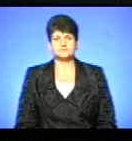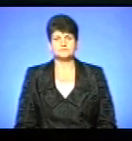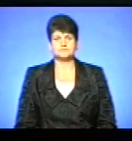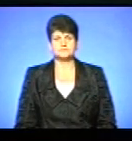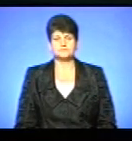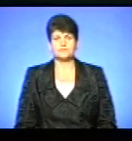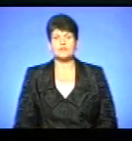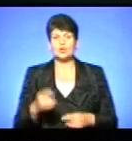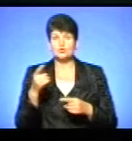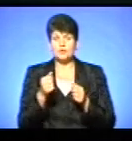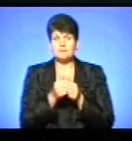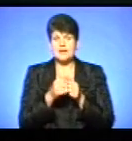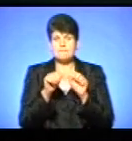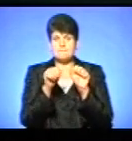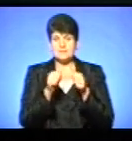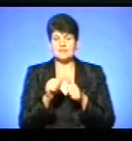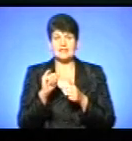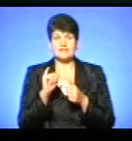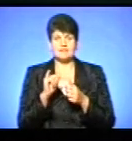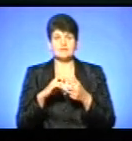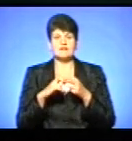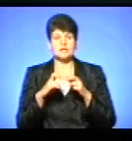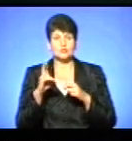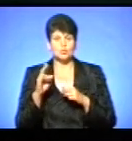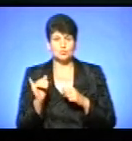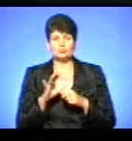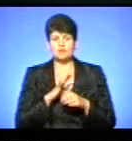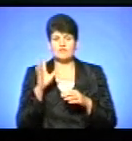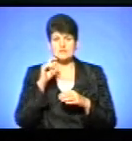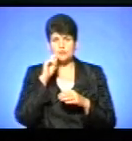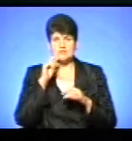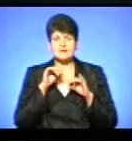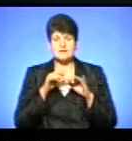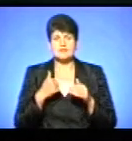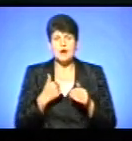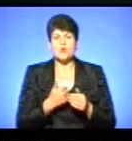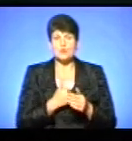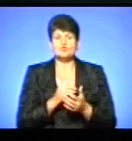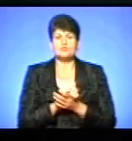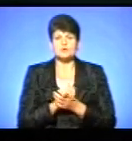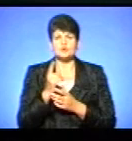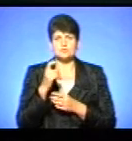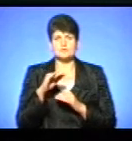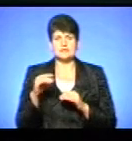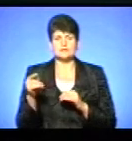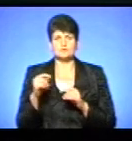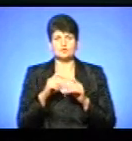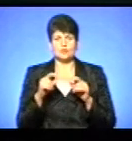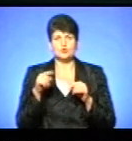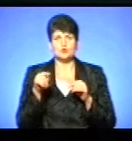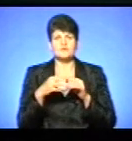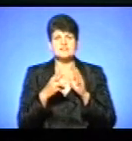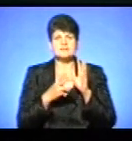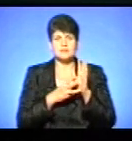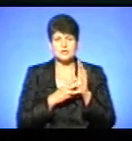У Тернополі біля пам'ятника Івану Франку відбулася всеукраїнська акція «Я хочу миру». Сто учнів Тернопільської школи номер 18